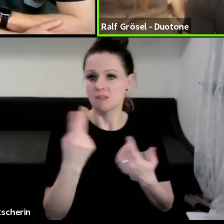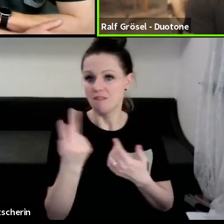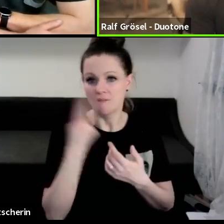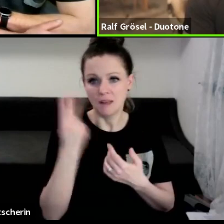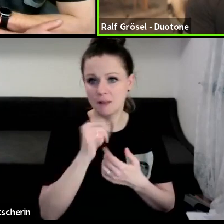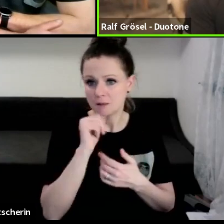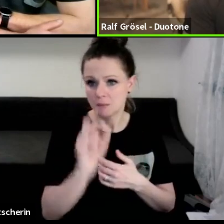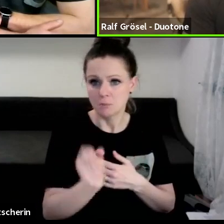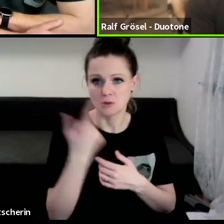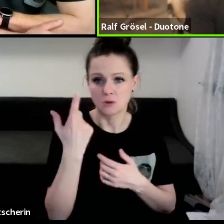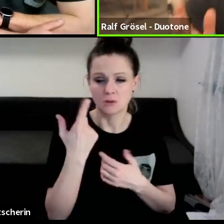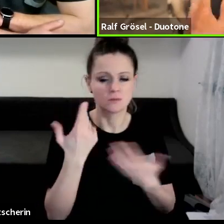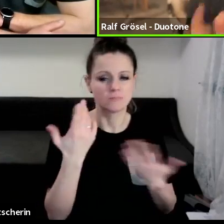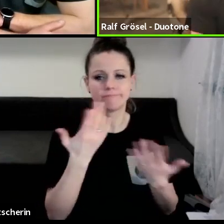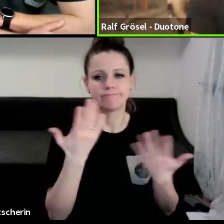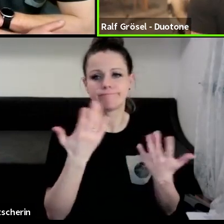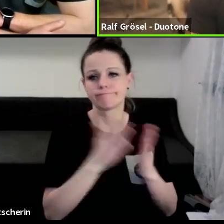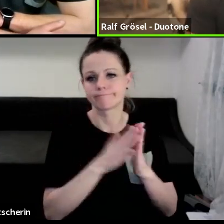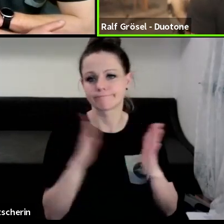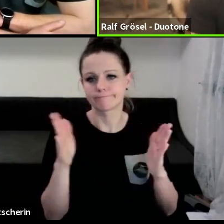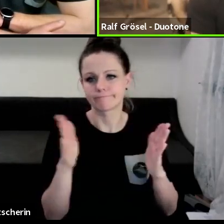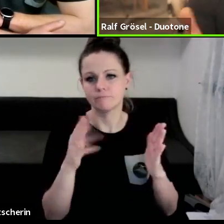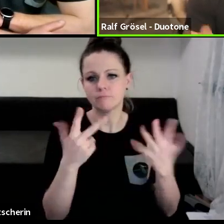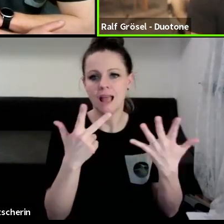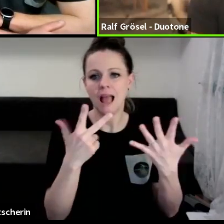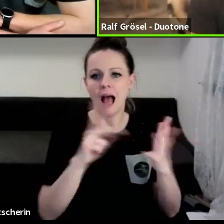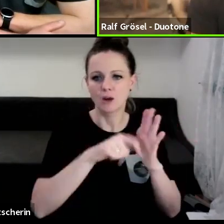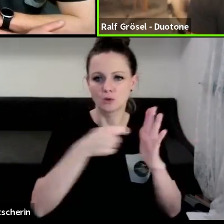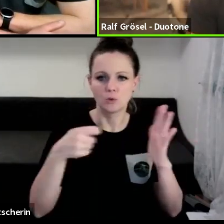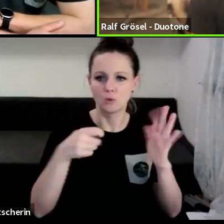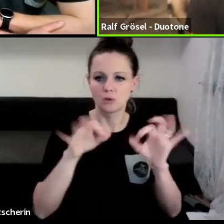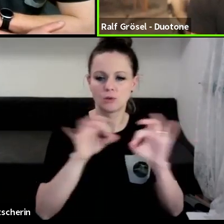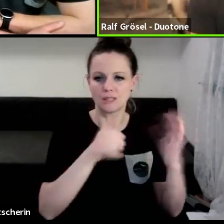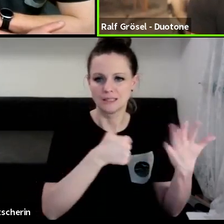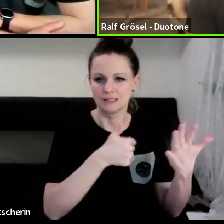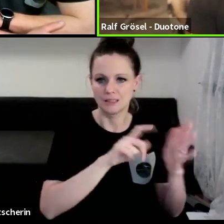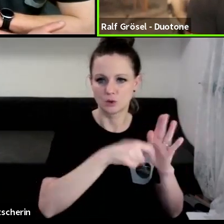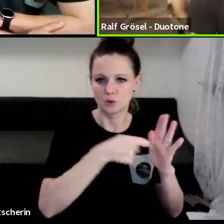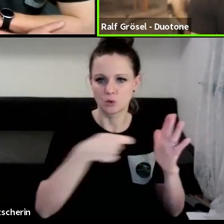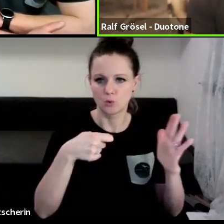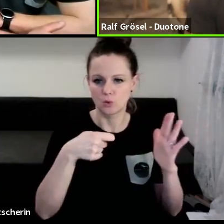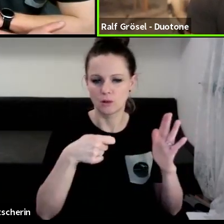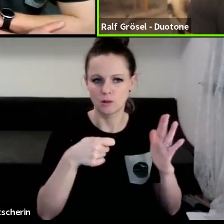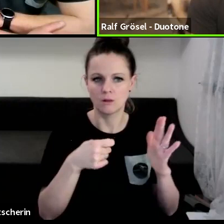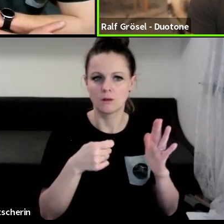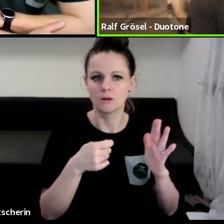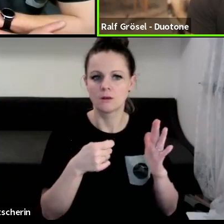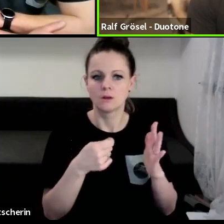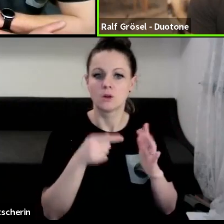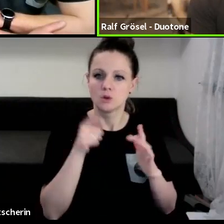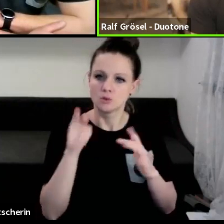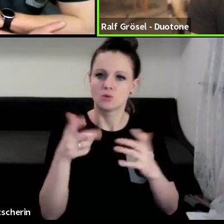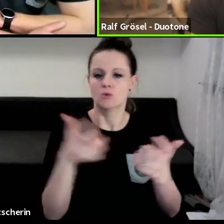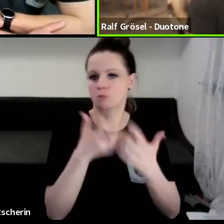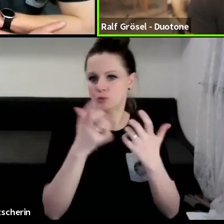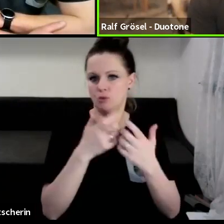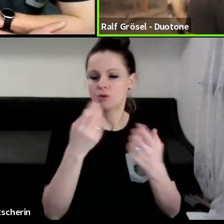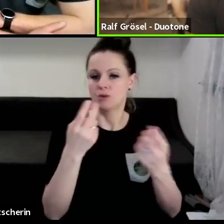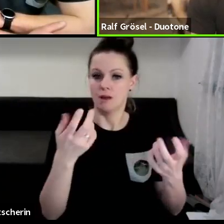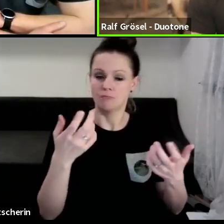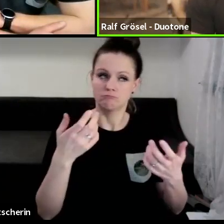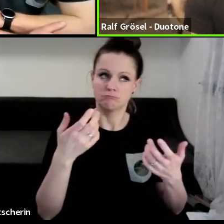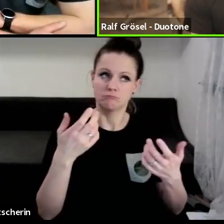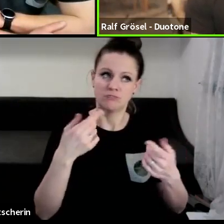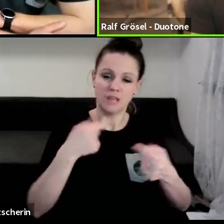Windrange von, ich sage jetzt einfach mal, acht Knoten oder sechs Knoten, dann macht es durchaus Sinn, auch solche Produkte zu entwickeln und zu bauen.